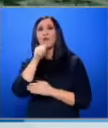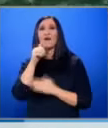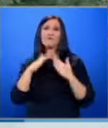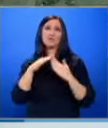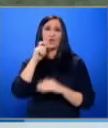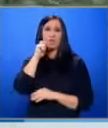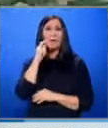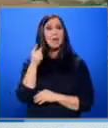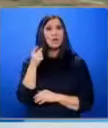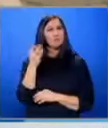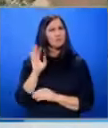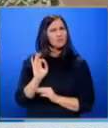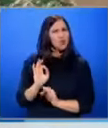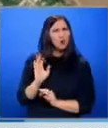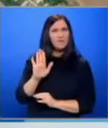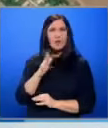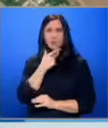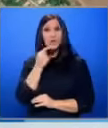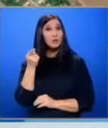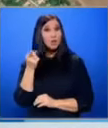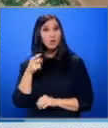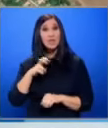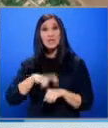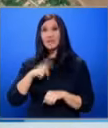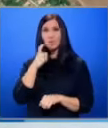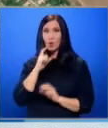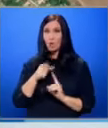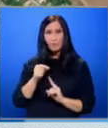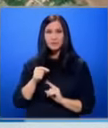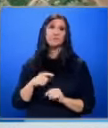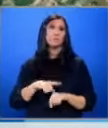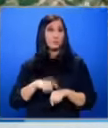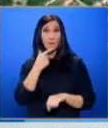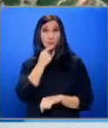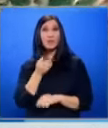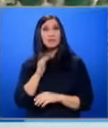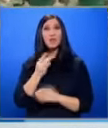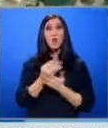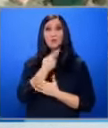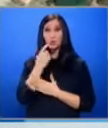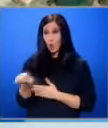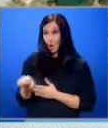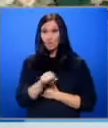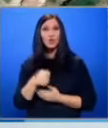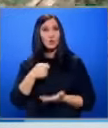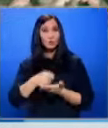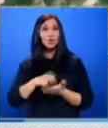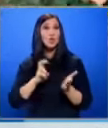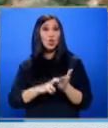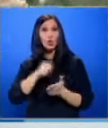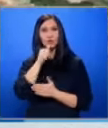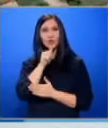на дядо му Тоест вие познавате този Дейвид Бодил по принцип? познавам го, след нова година го водих да се плати тока и водата